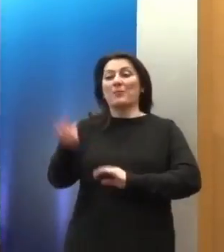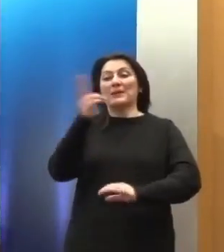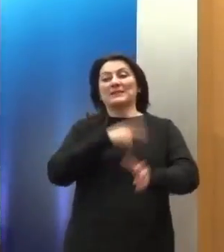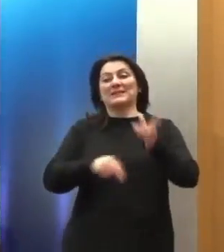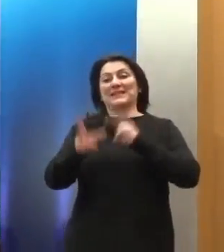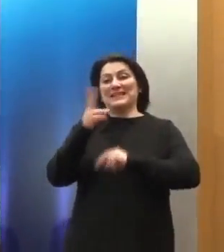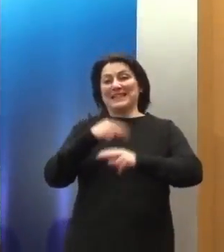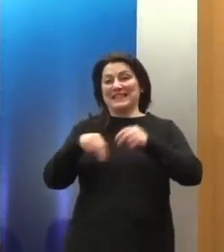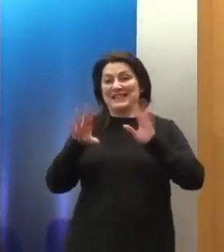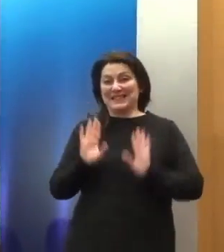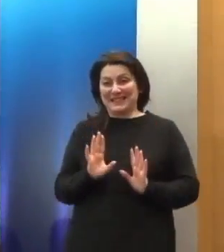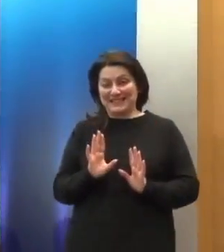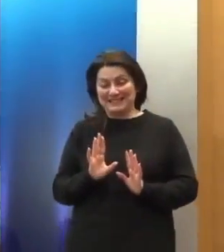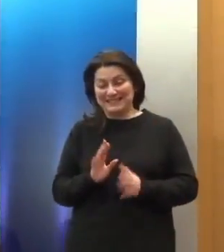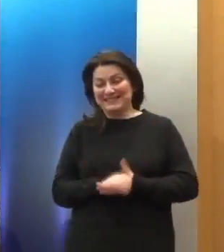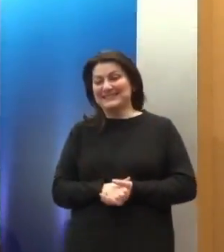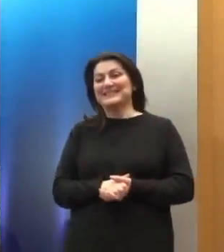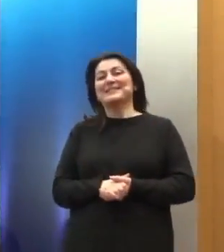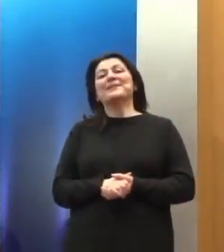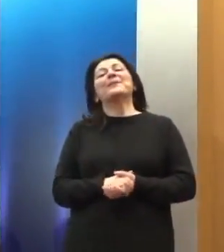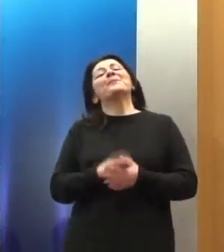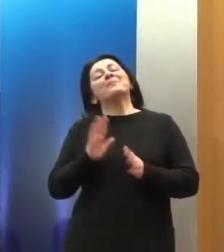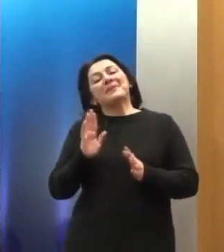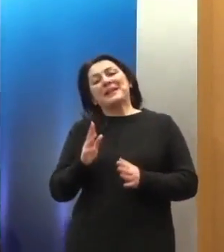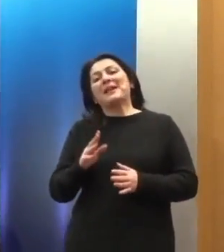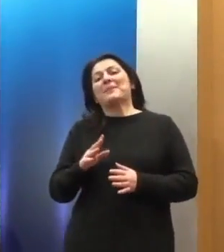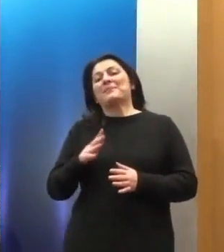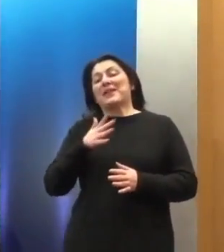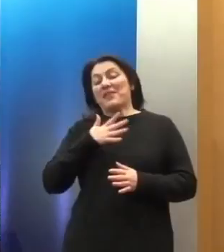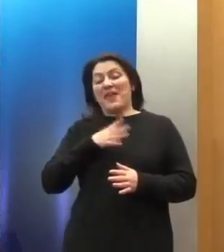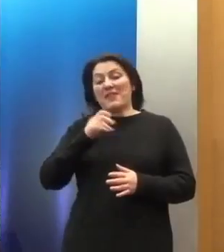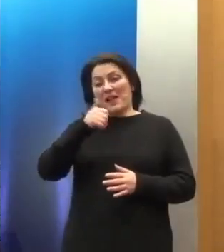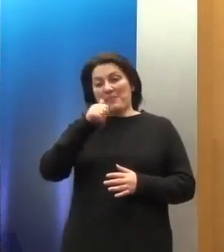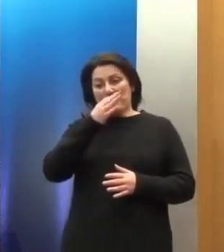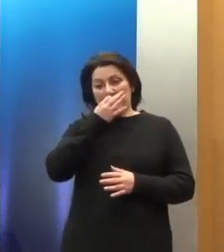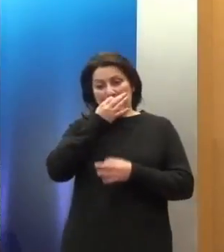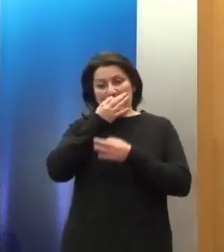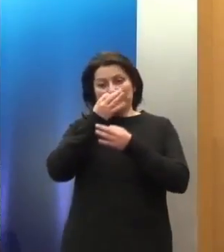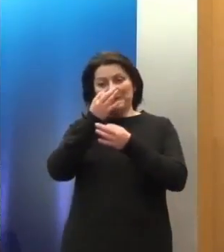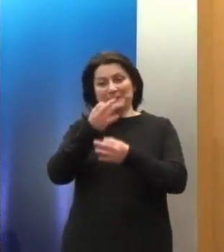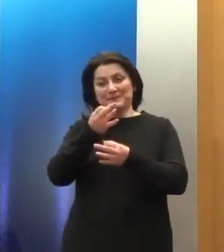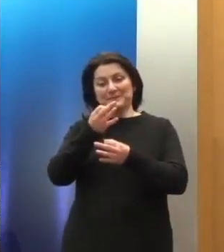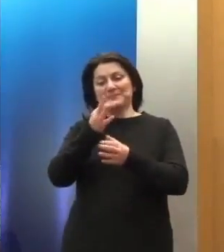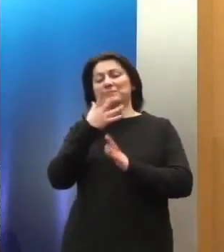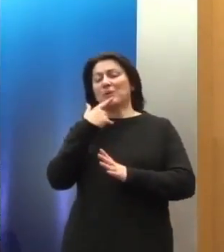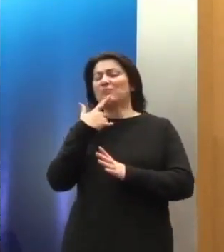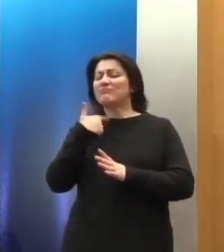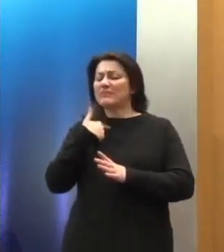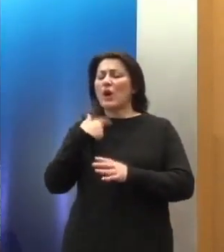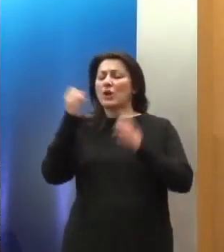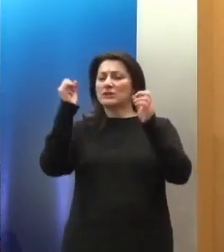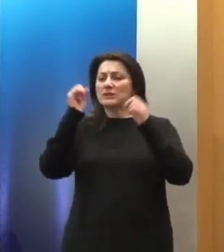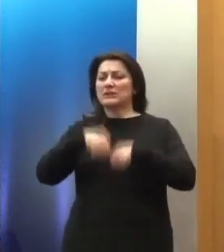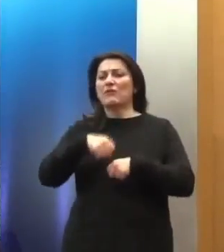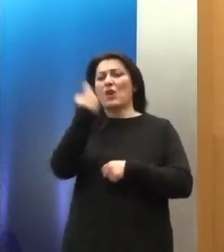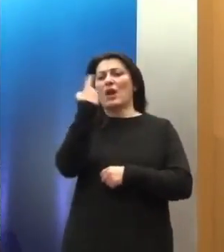ακόμα πιο γρήγορα τότε. Αλλά, εν πάση περιπτώσει, επιτρέψτε μου πρώτα να συμφωνήσω απολύτως με αυτό